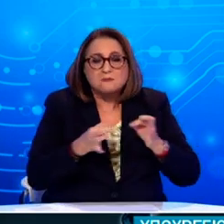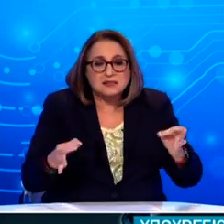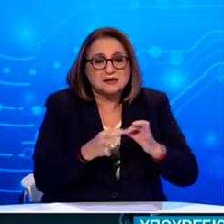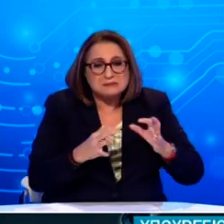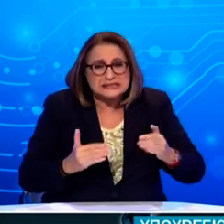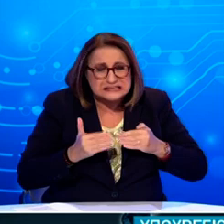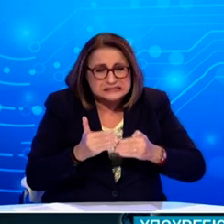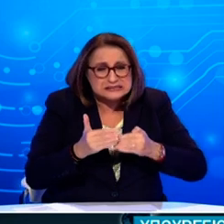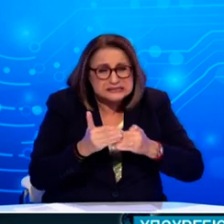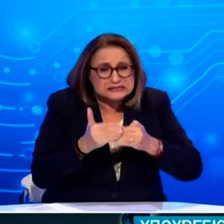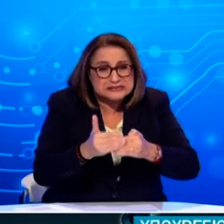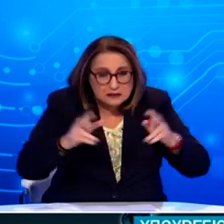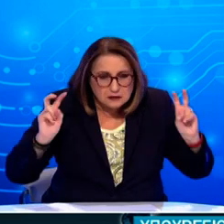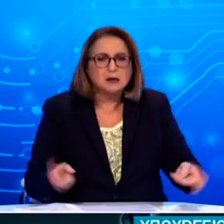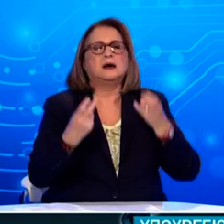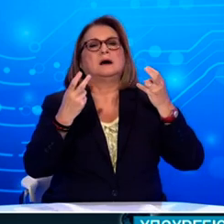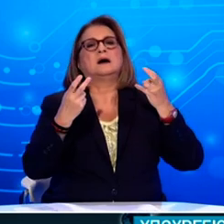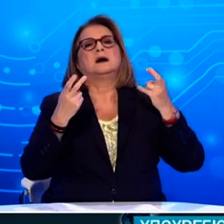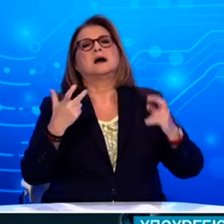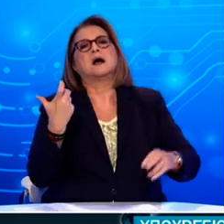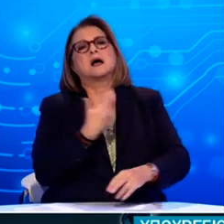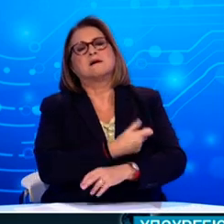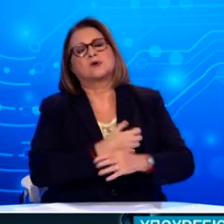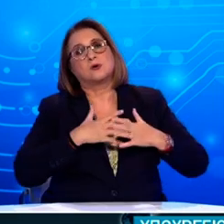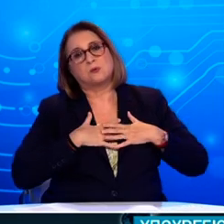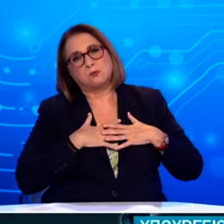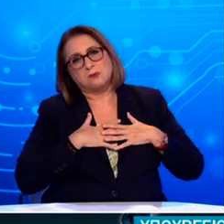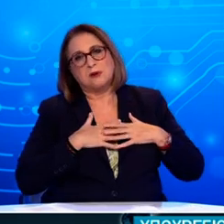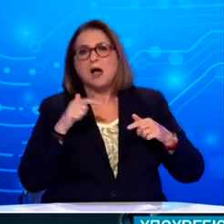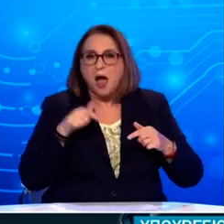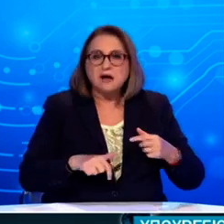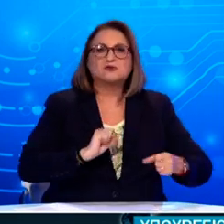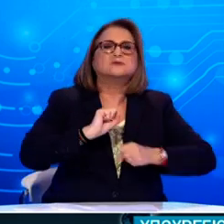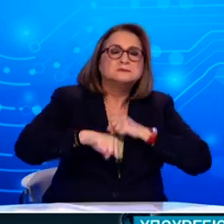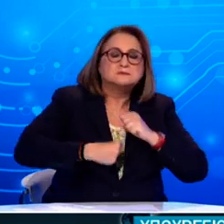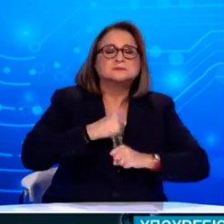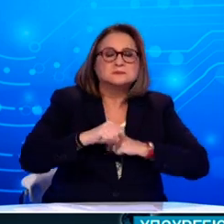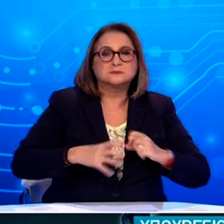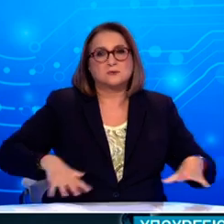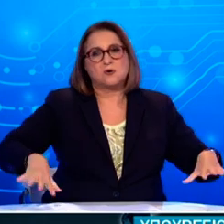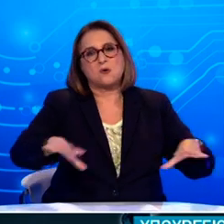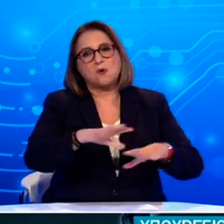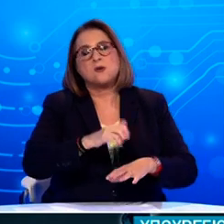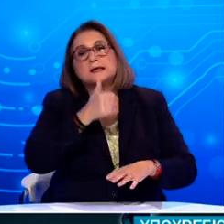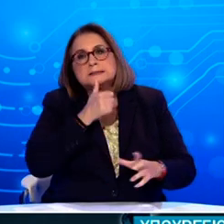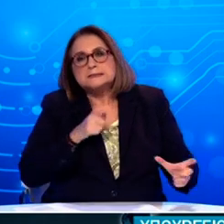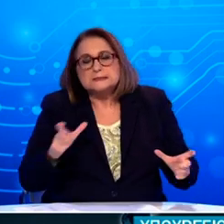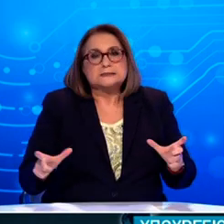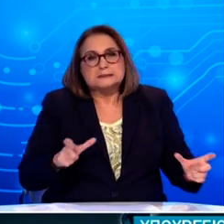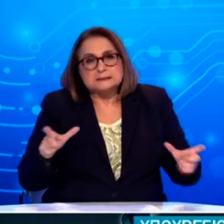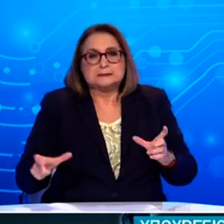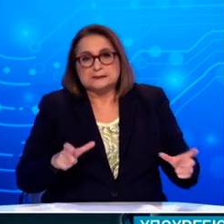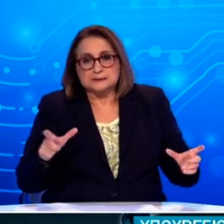μια ισορροπία της επιδημίας μέχρι να πάμε στο επόμενο σημείο που είναι το εμβόλιο. Σε αυτή την προσπάθεια, ο κοινός